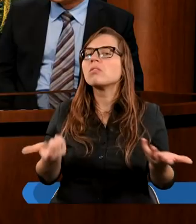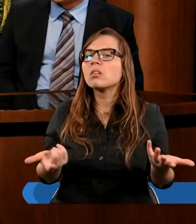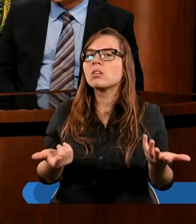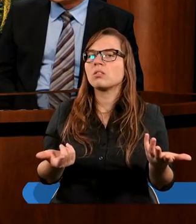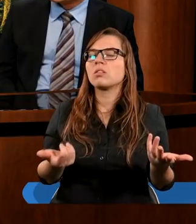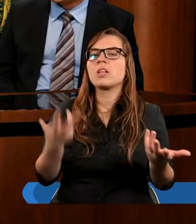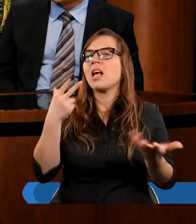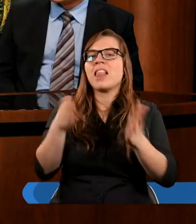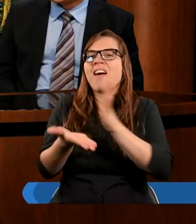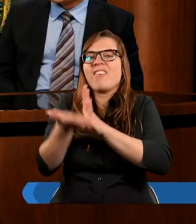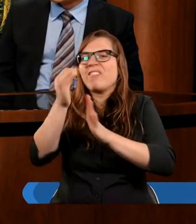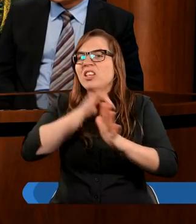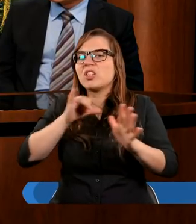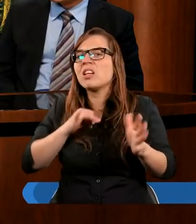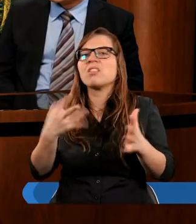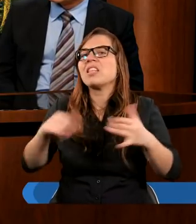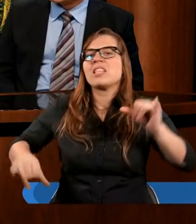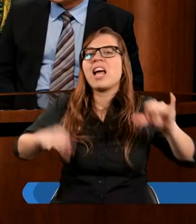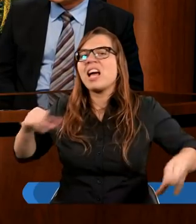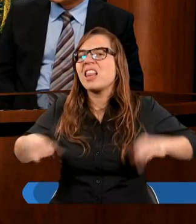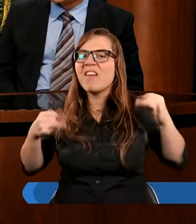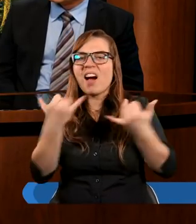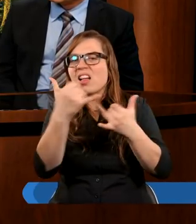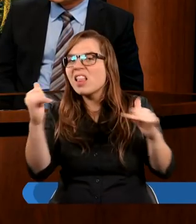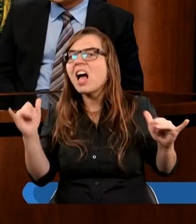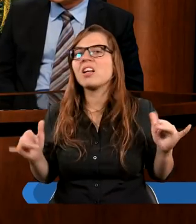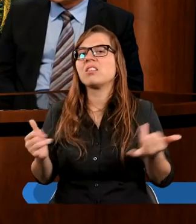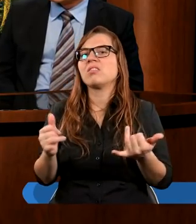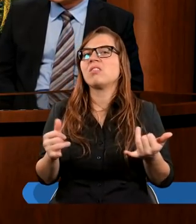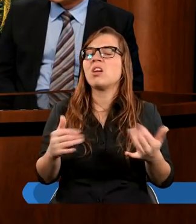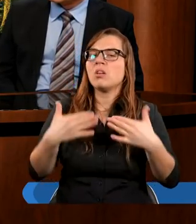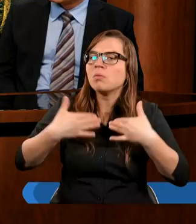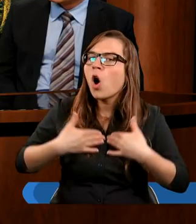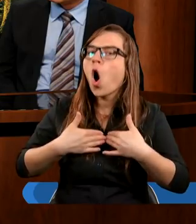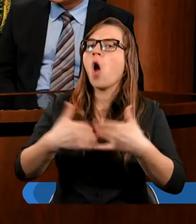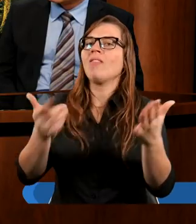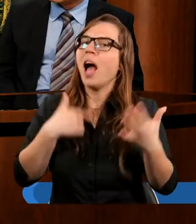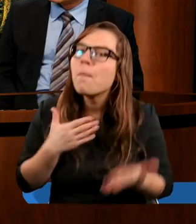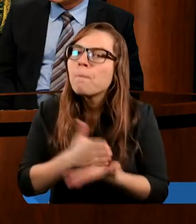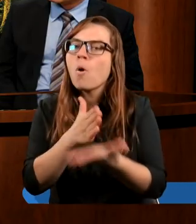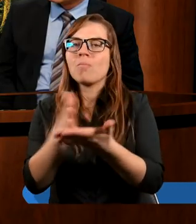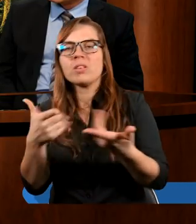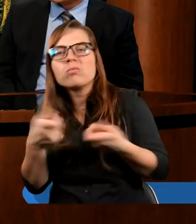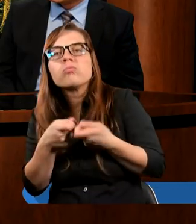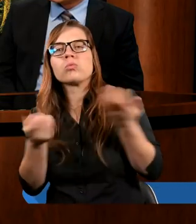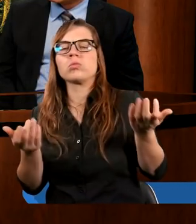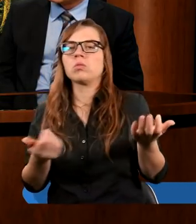niewywyższanie się, nie gniewanie się na innych, otwarcie na to, żeby pomóc, otwarcie, żeby podejść do